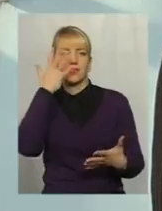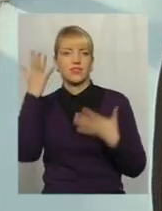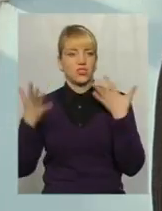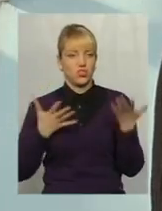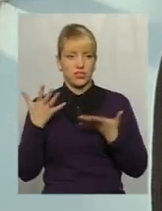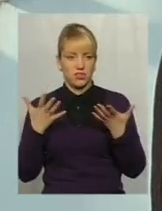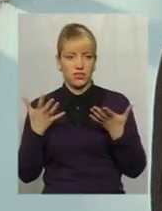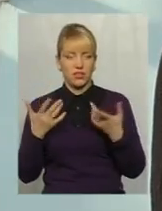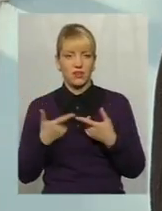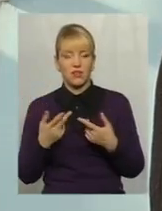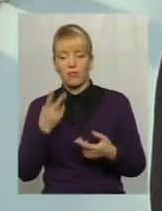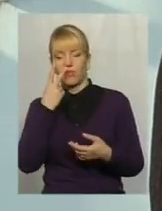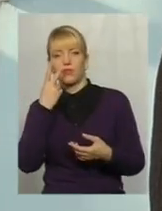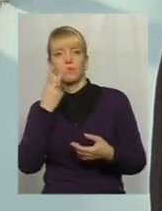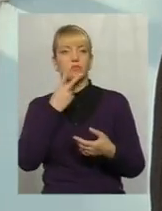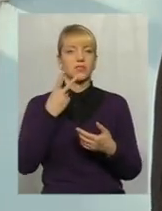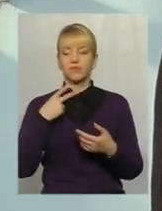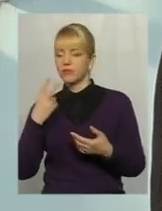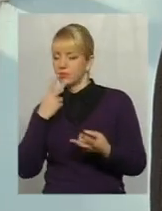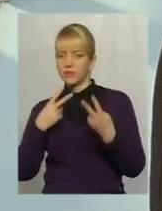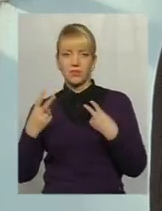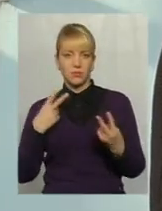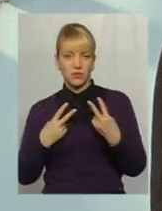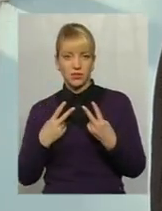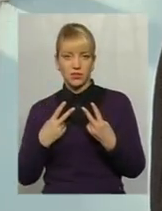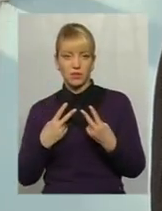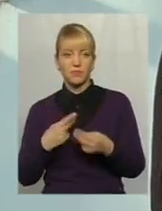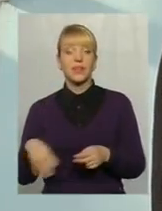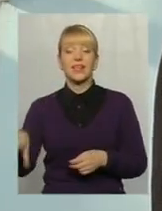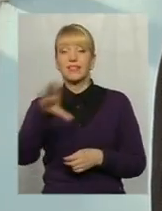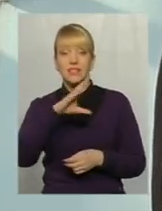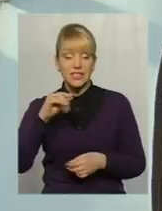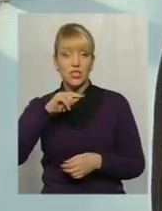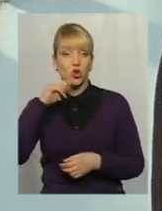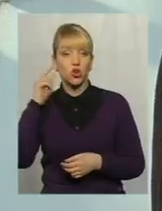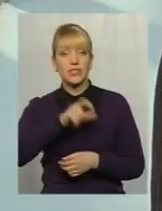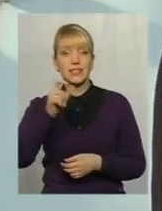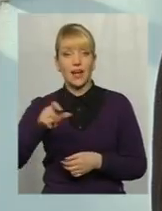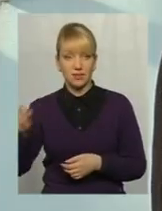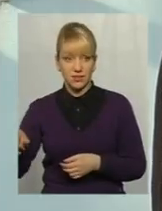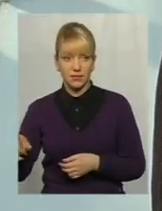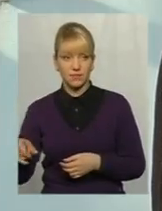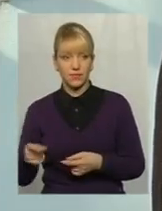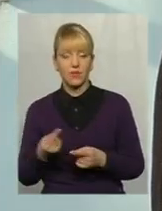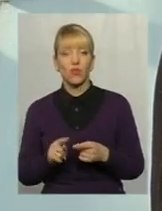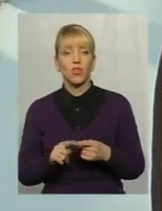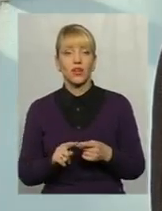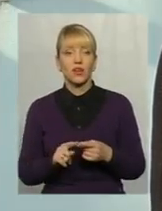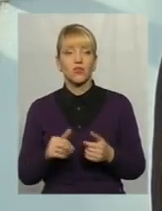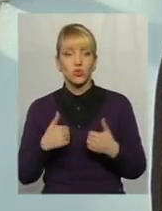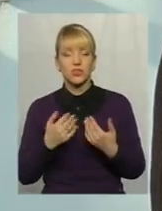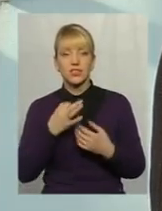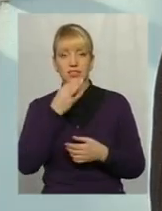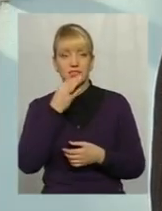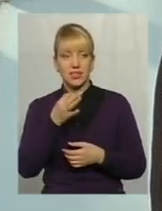світом. Що ось, дивіться, подивіться, і всі росіяни, вони, хочу сказати так,